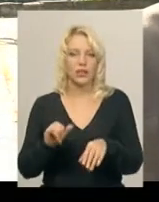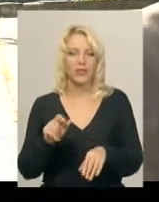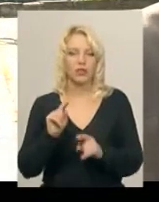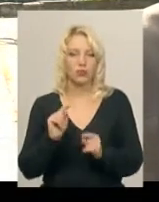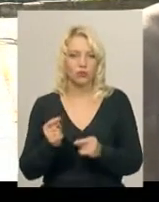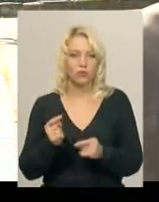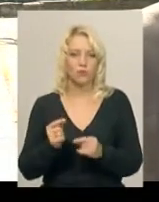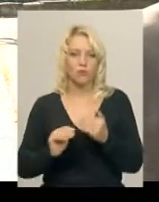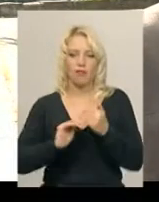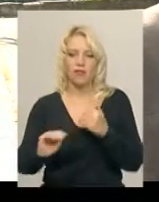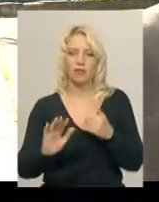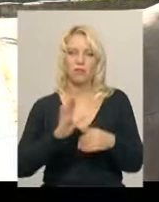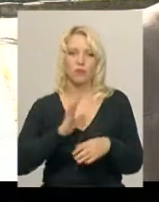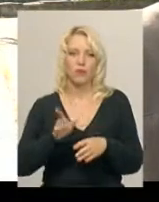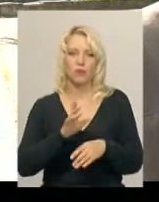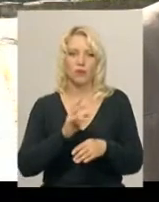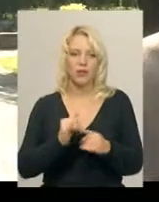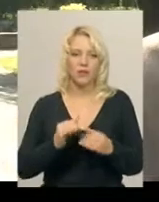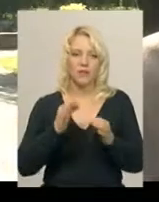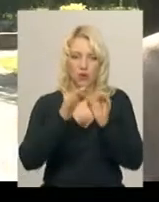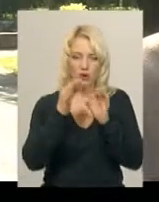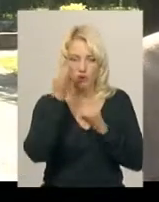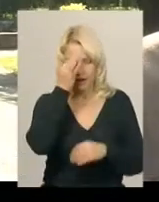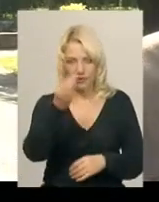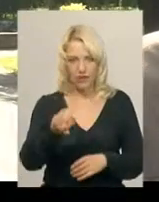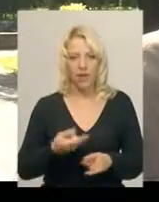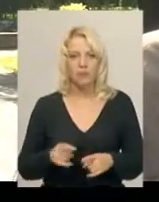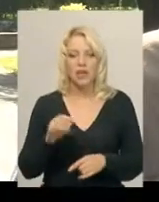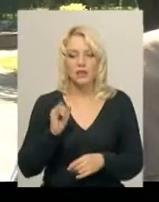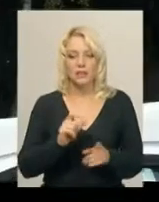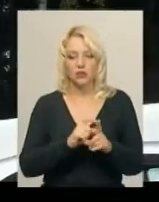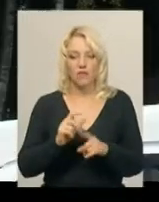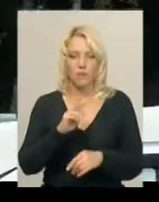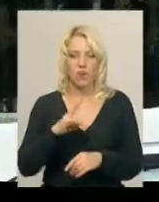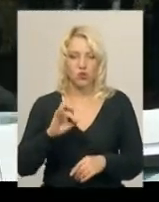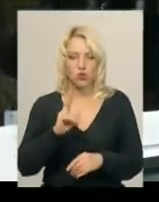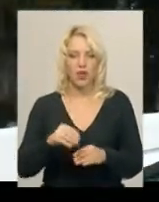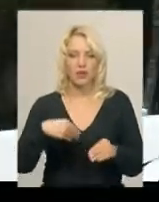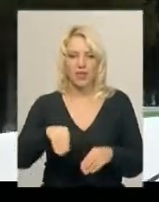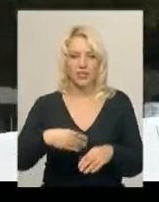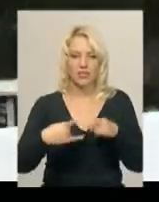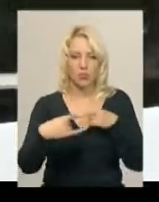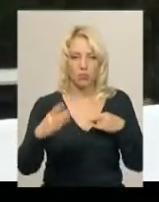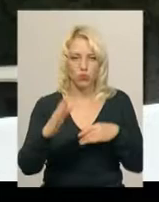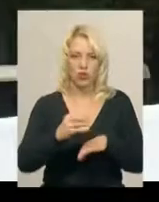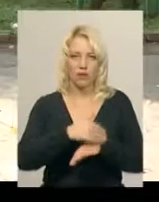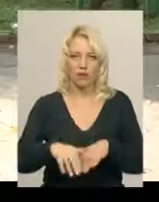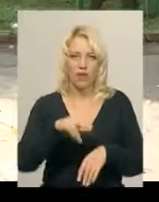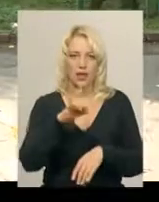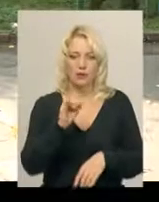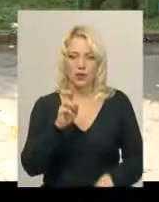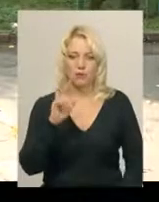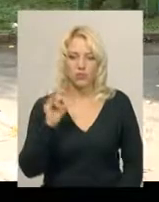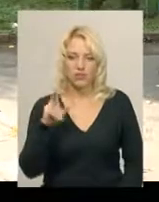поверхня повинна бути для його встановлення рівна. За словами Олексія Янчука, тенісні столи ще планують встановити на вулиці Прибузькій, 44,